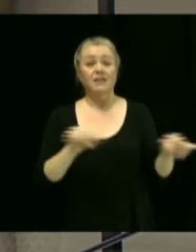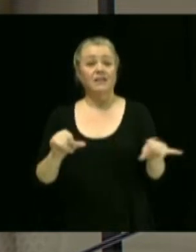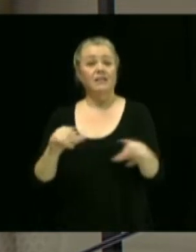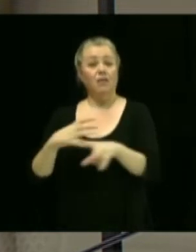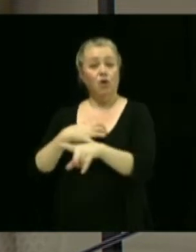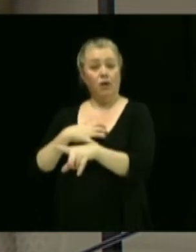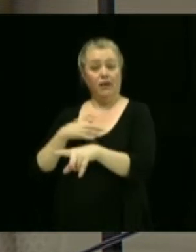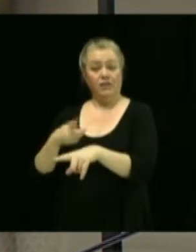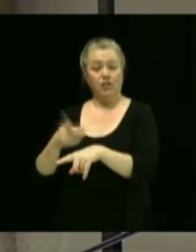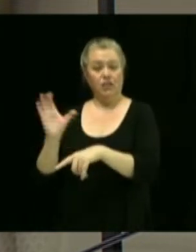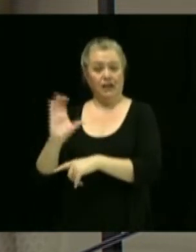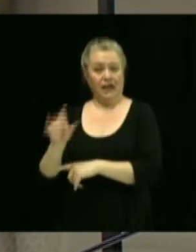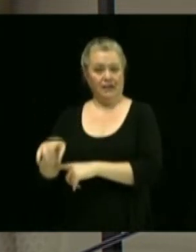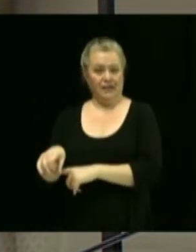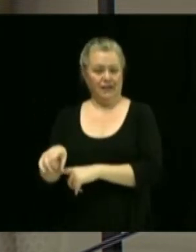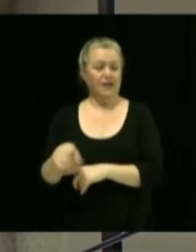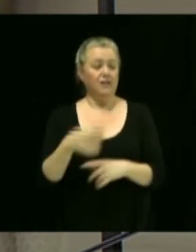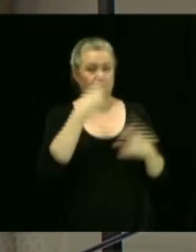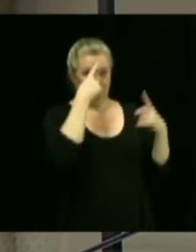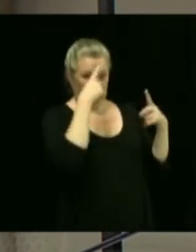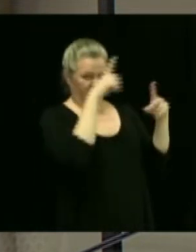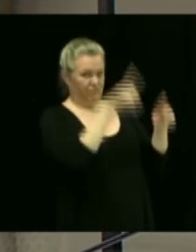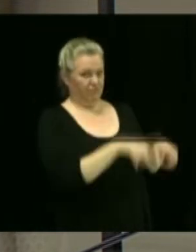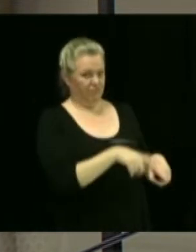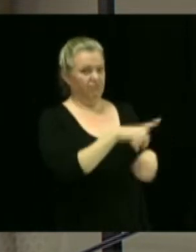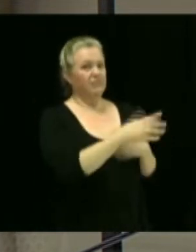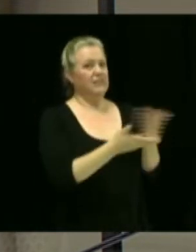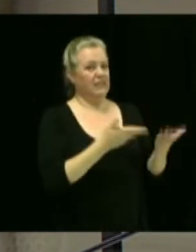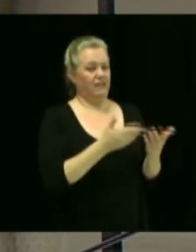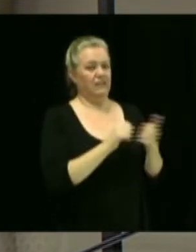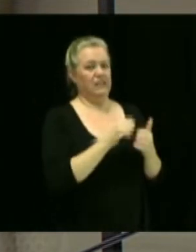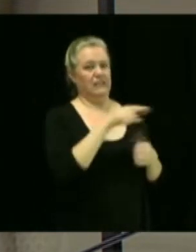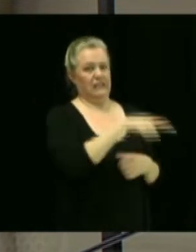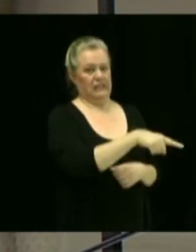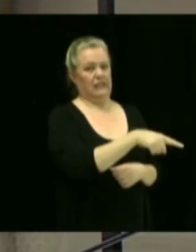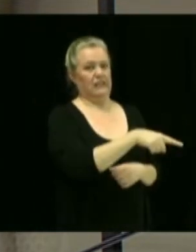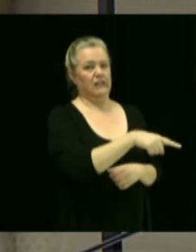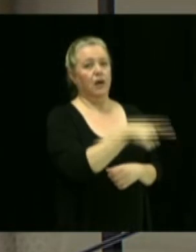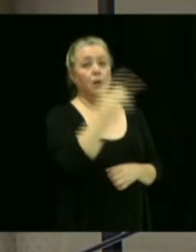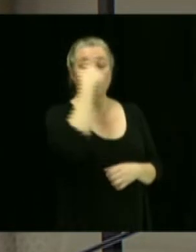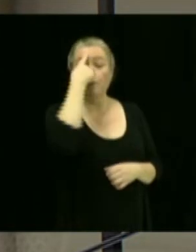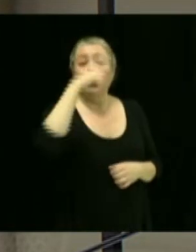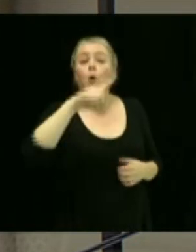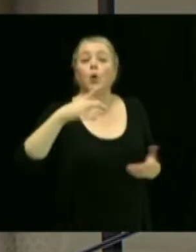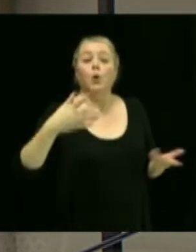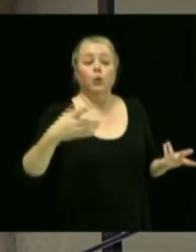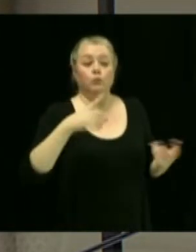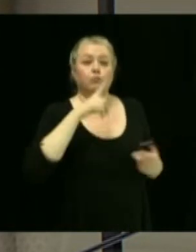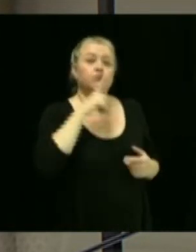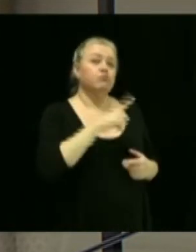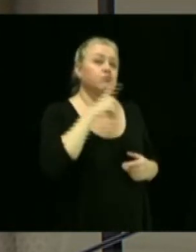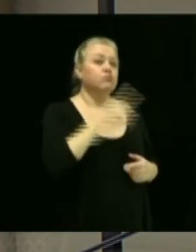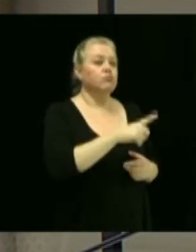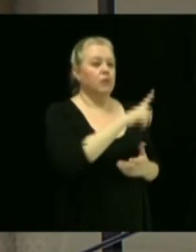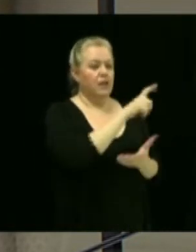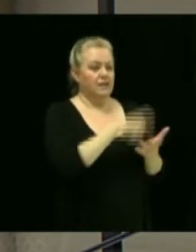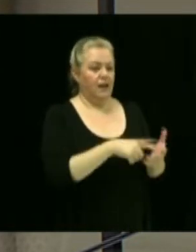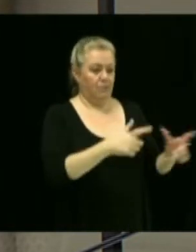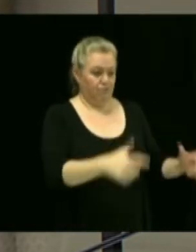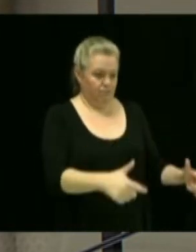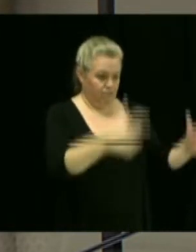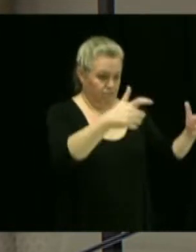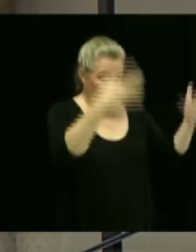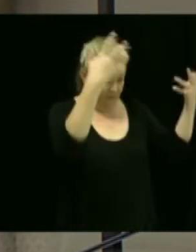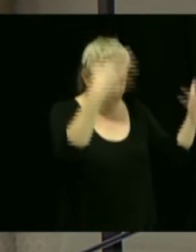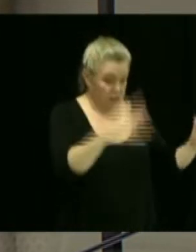la Ville verra conclure une entente de service avec le Cégep concernant ses travaux afin de s'assurer que les nouveaux bâtiments soient accessibles